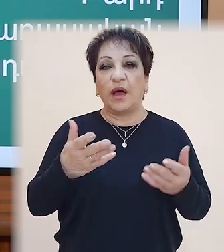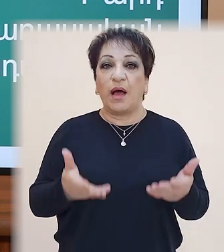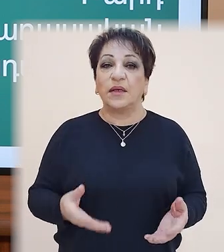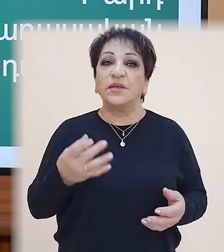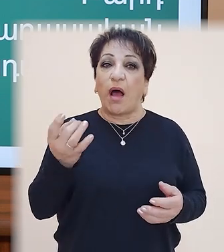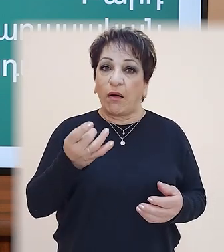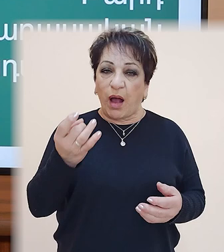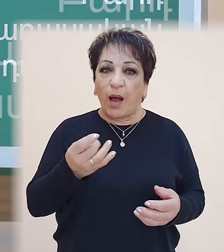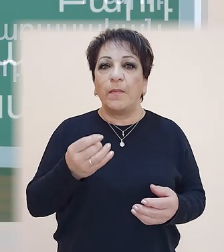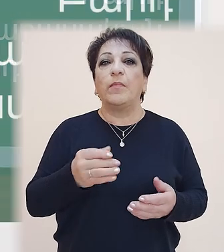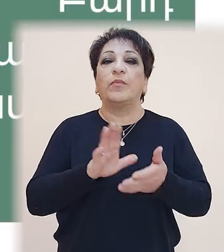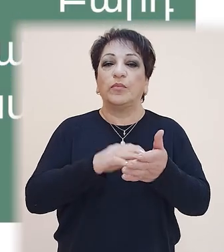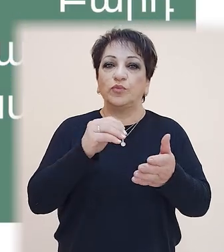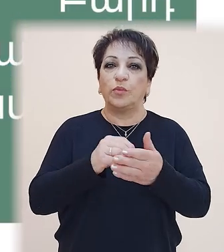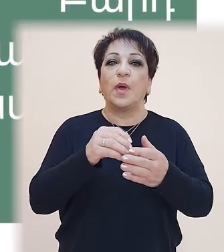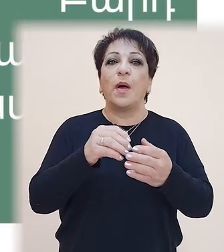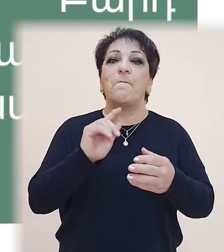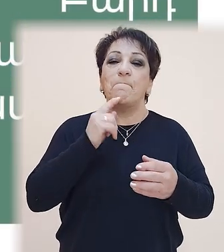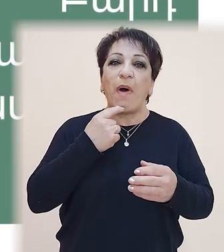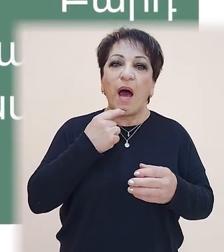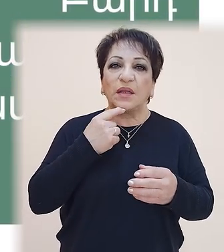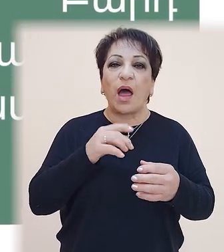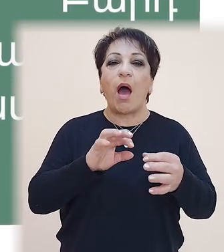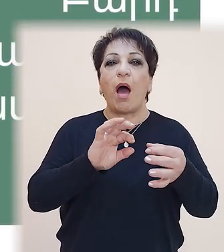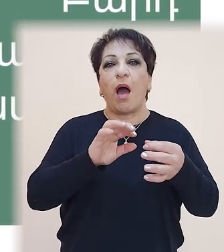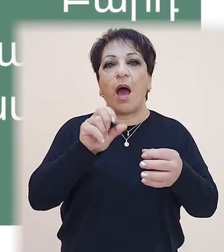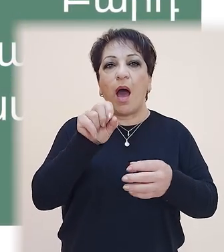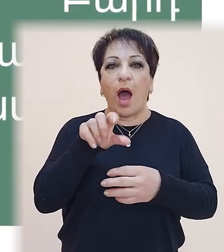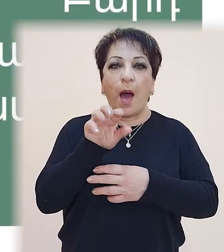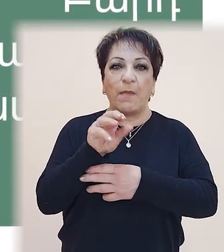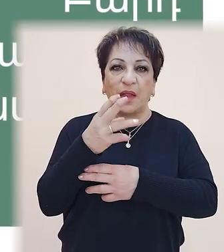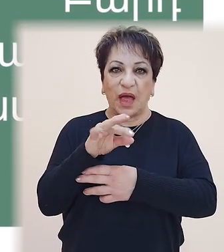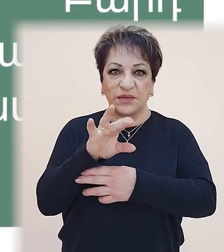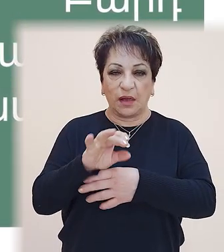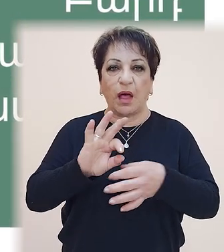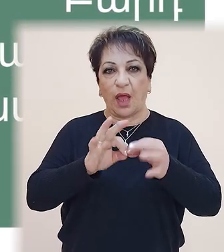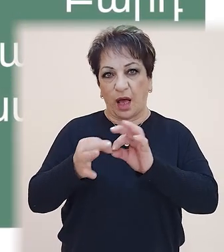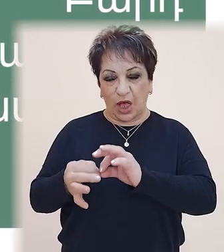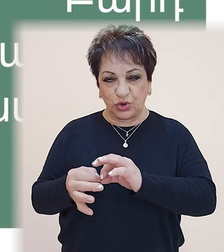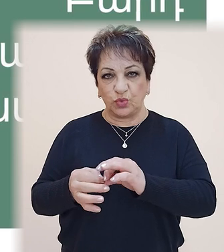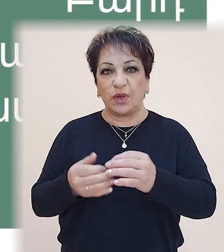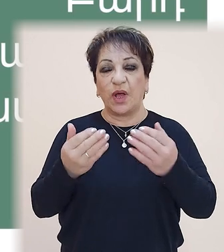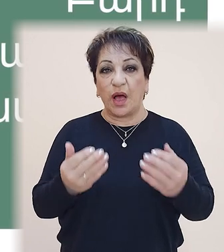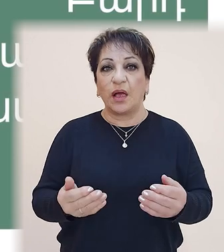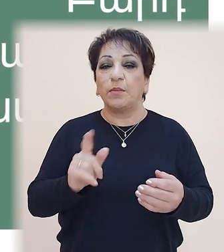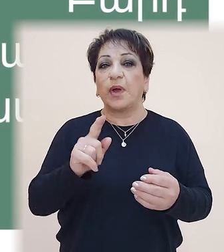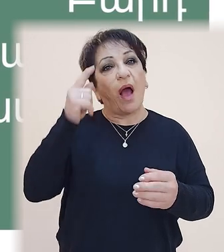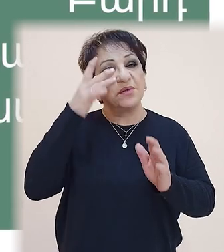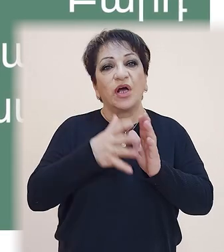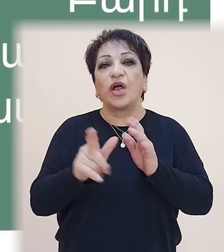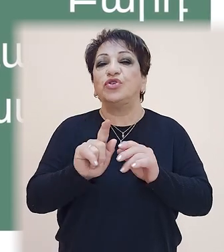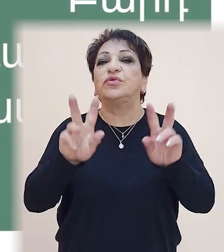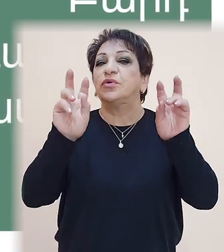համադասական նախադայություն, ինչ է բարդ նախադայությունը առասրակ և մասնորովհես բարդ համադասական նախադայությ և դրա